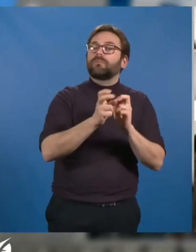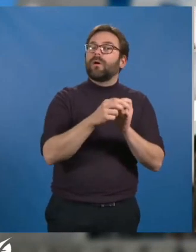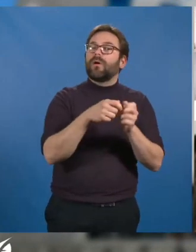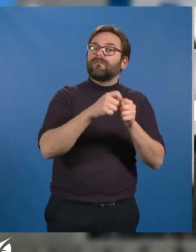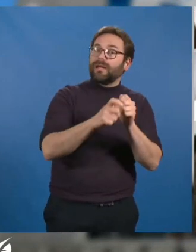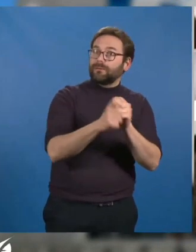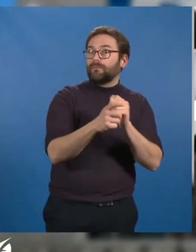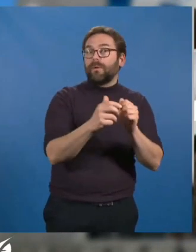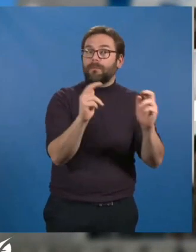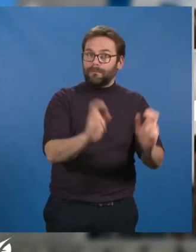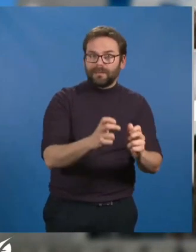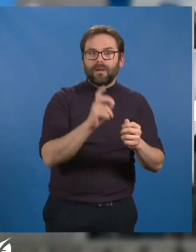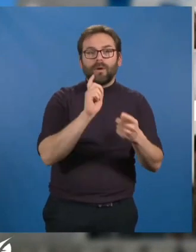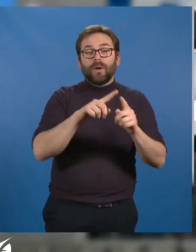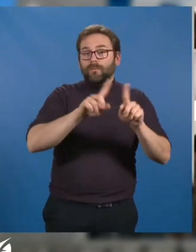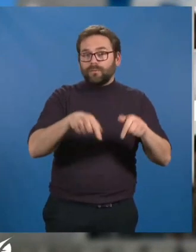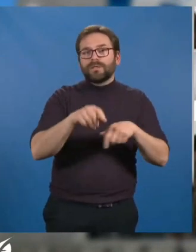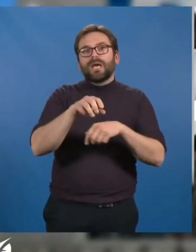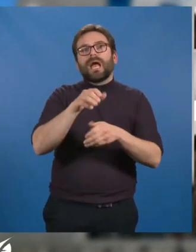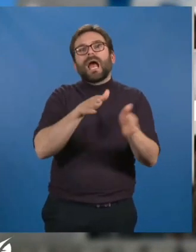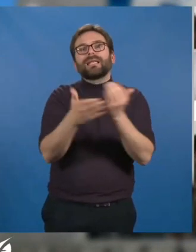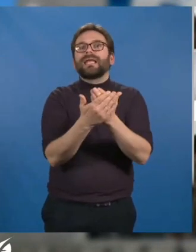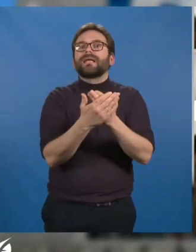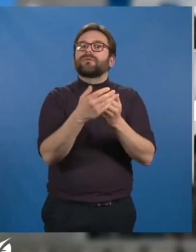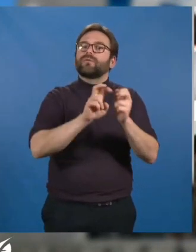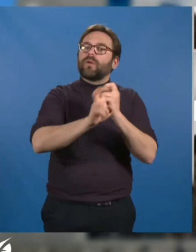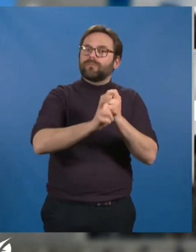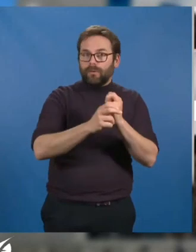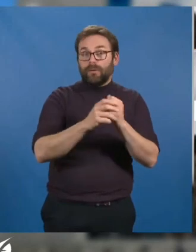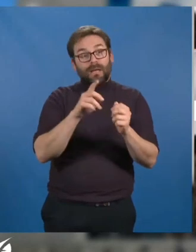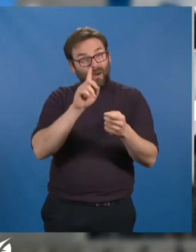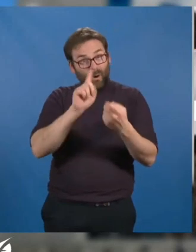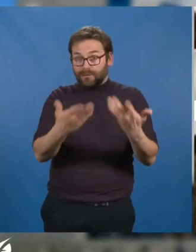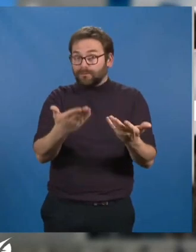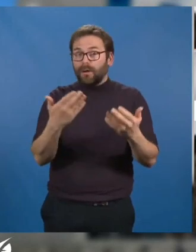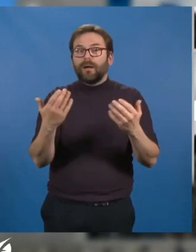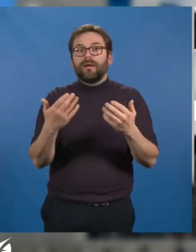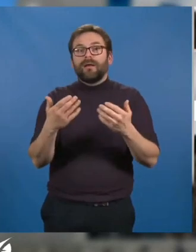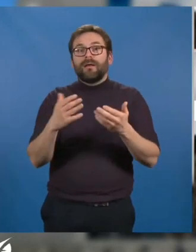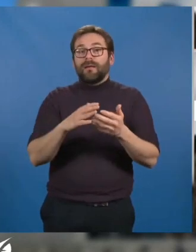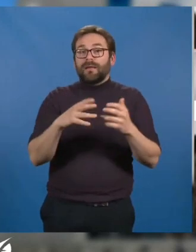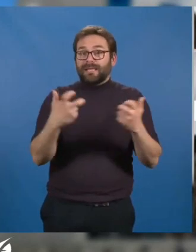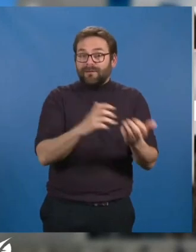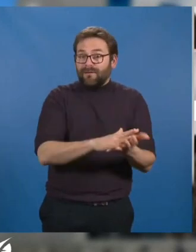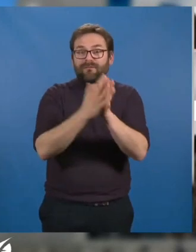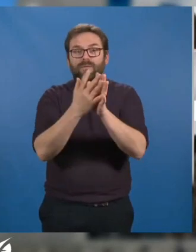augmenter les recettes de fonctionnement du budget ACNEX transport et ainsi contenir l'évolution des tarifs. Je vous remercie pour votre attention. remercie pour